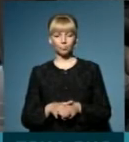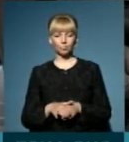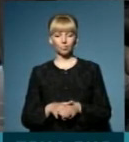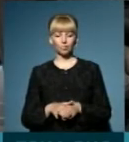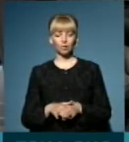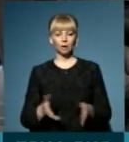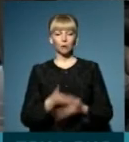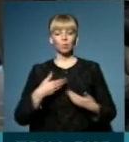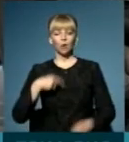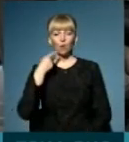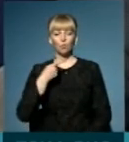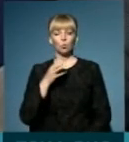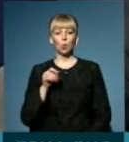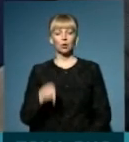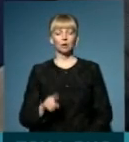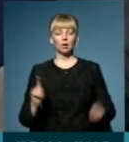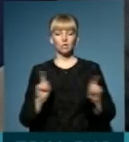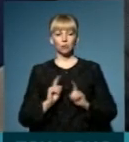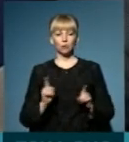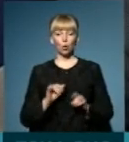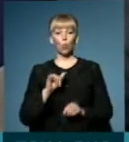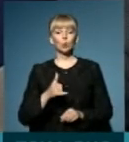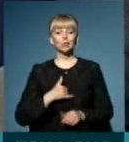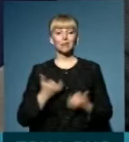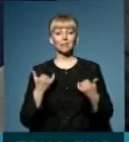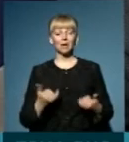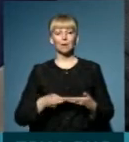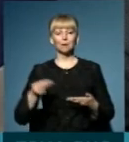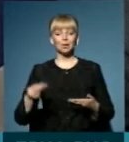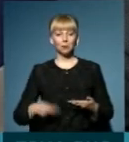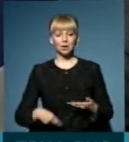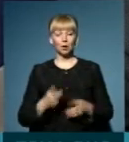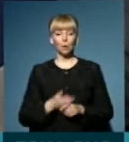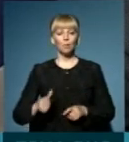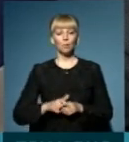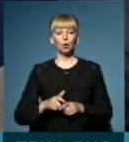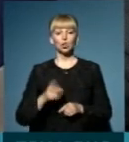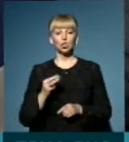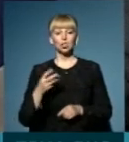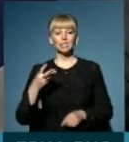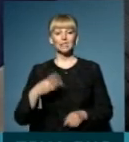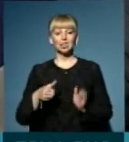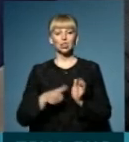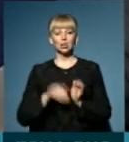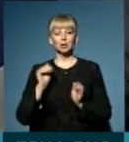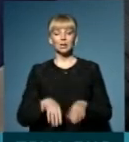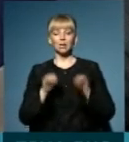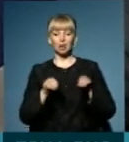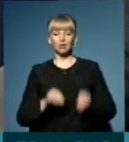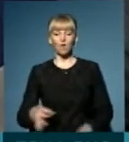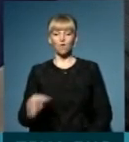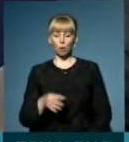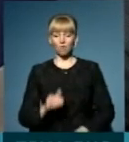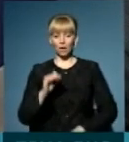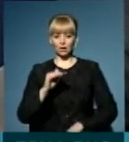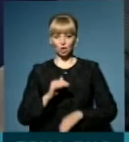Ми говоримо про те, що у нас зараз підписано більше, ніж 36 тисяч декларацій в області. Фактично,